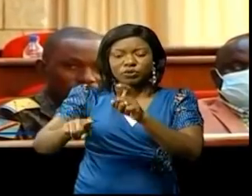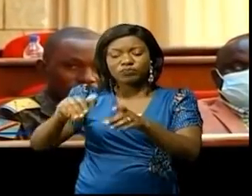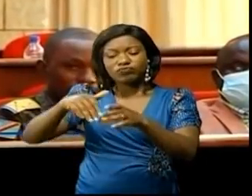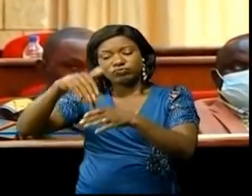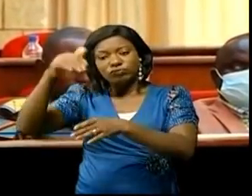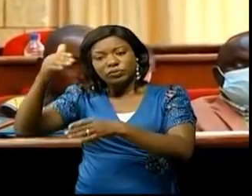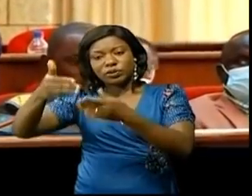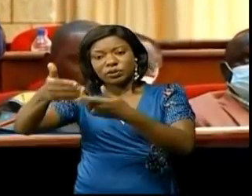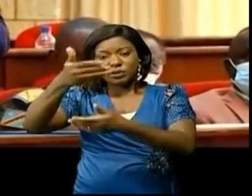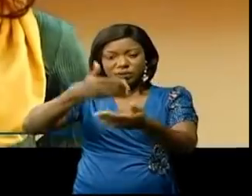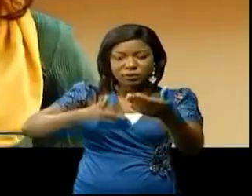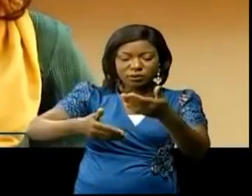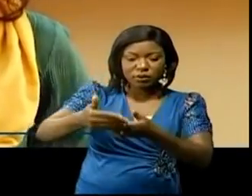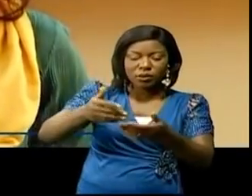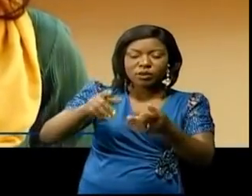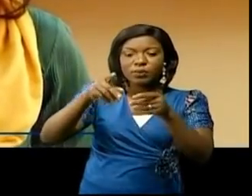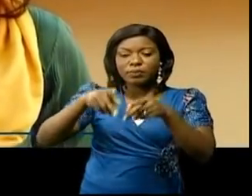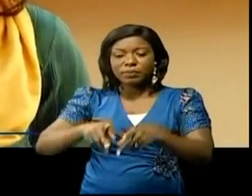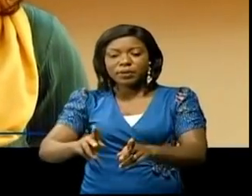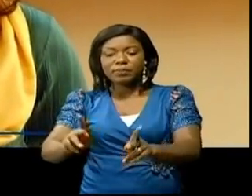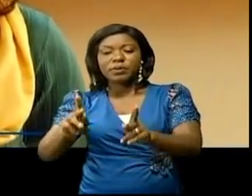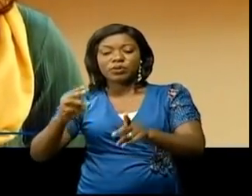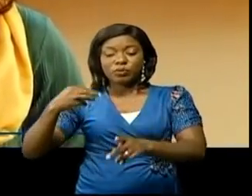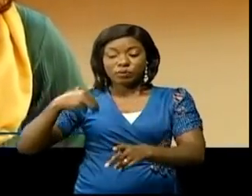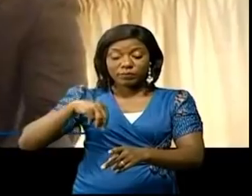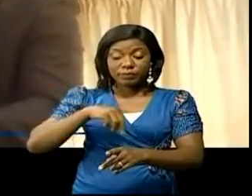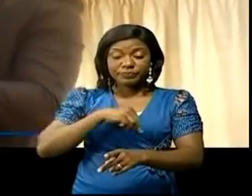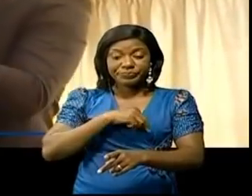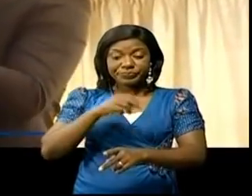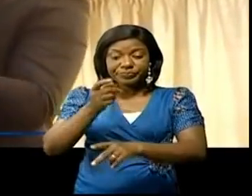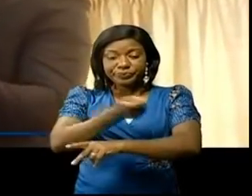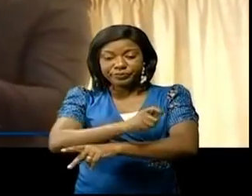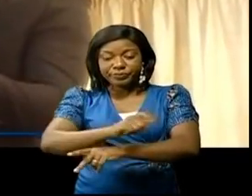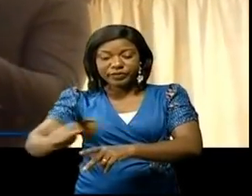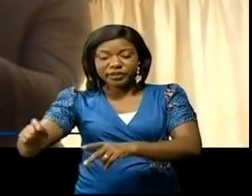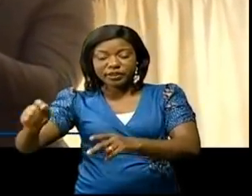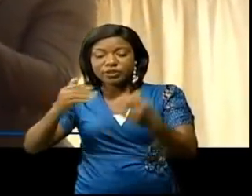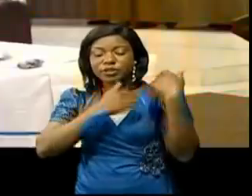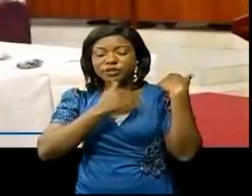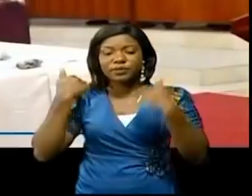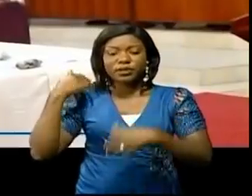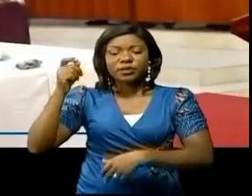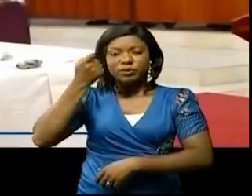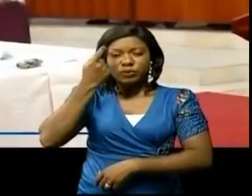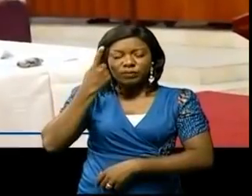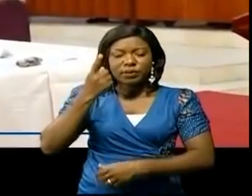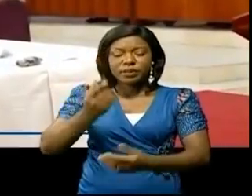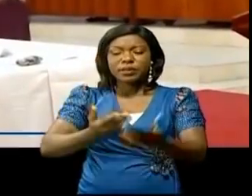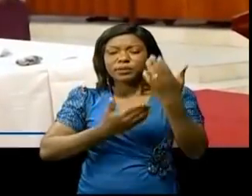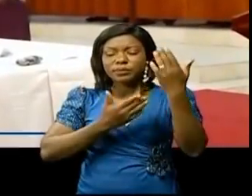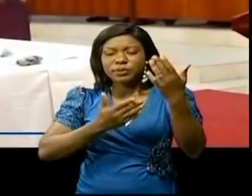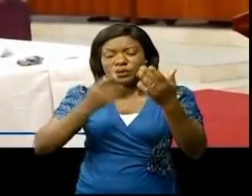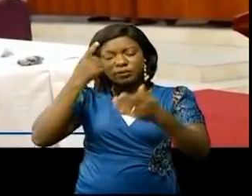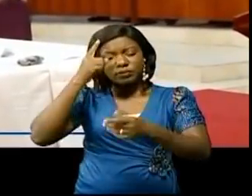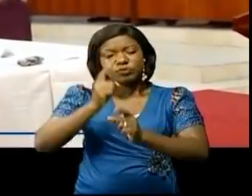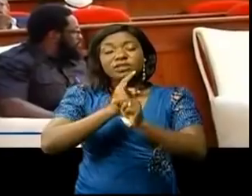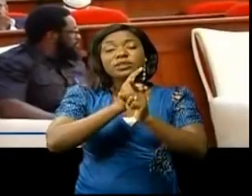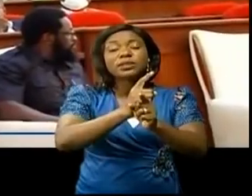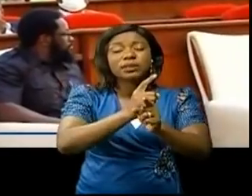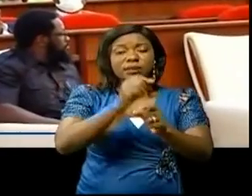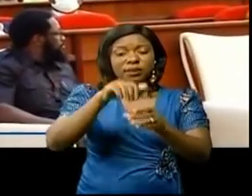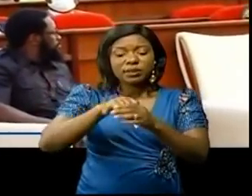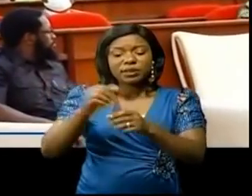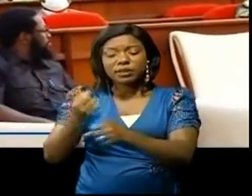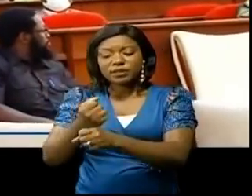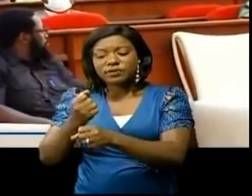de cet échange interactif ont permis au cadre du cabinet du chef de l'État de comprendre l'importance accordée aux questions sécuritaires dans le travail